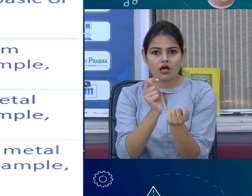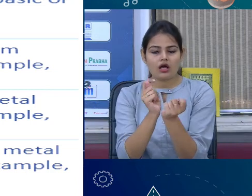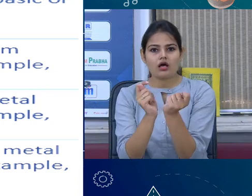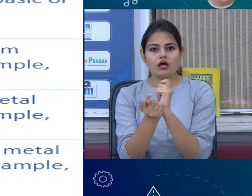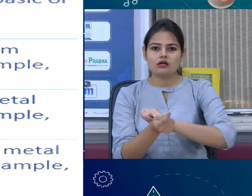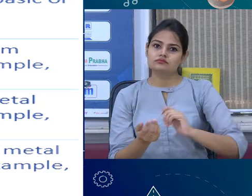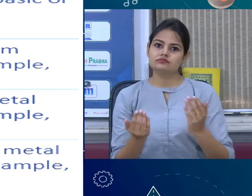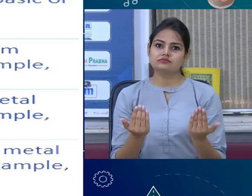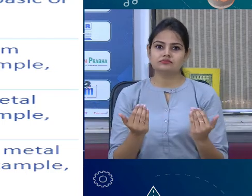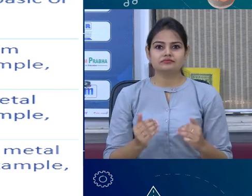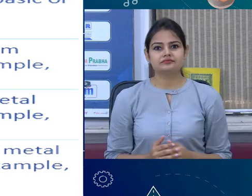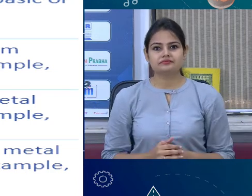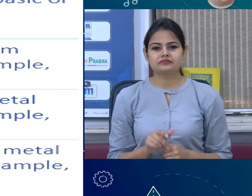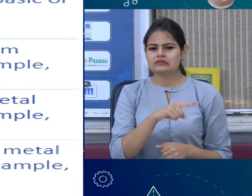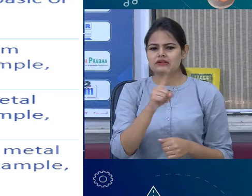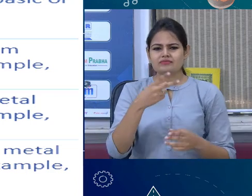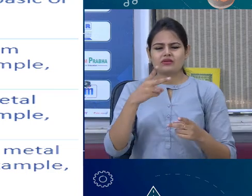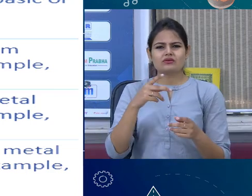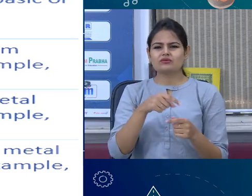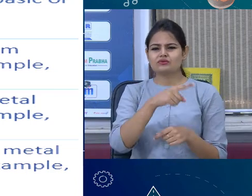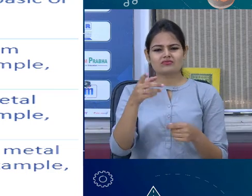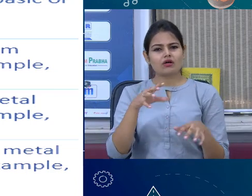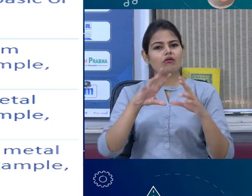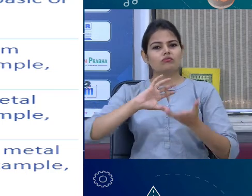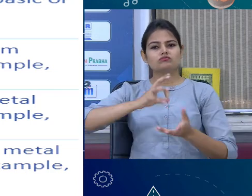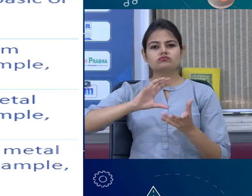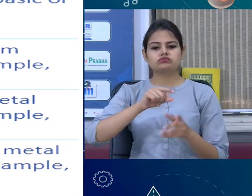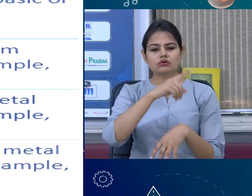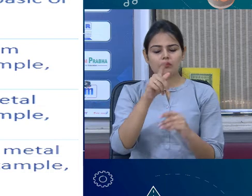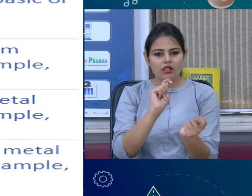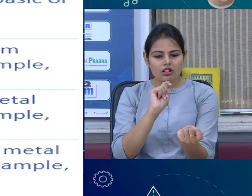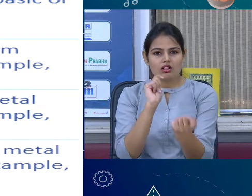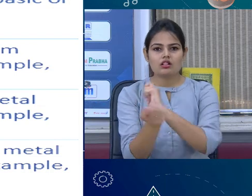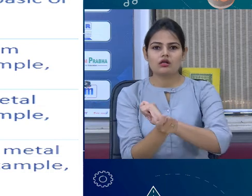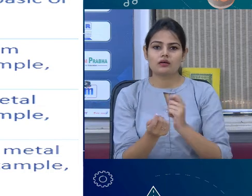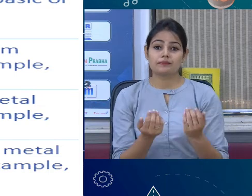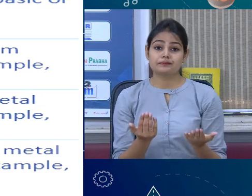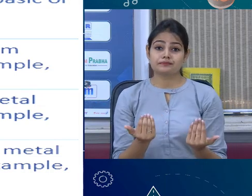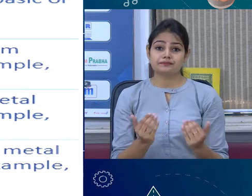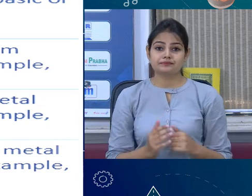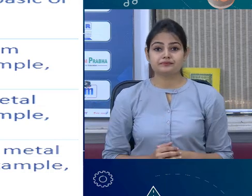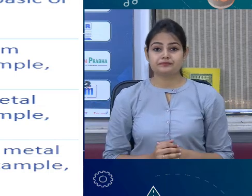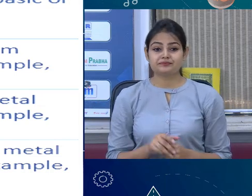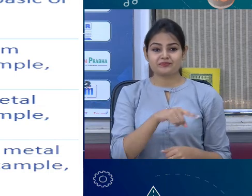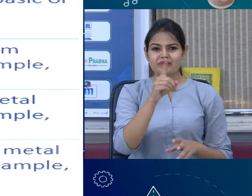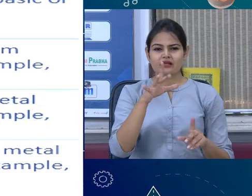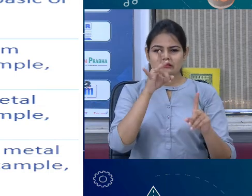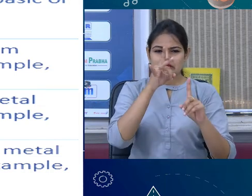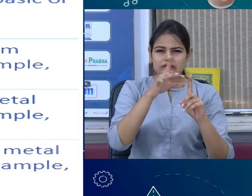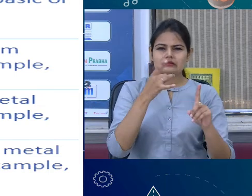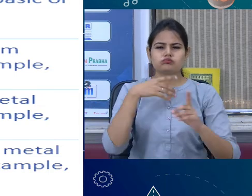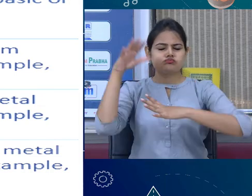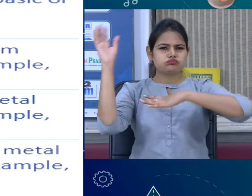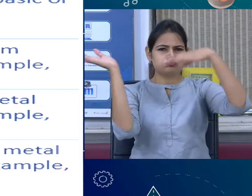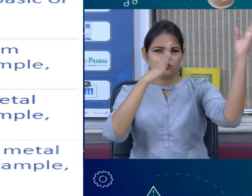individual effort बेने के जबते हैं, ये automatically और जाता है, because it is, every metal is exposed to the atmosphere.